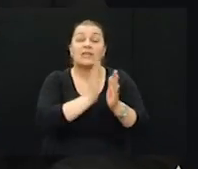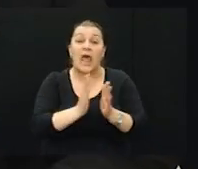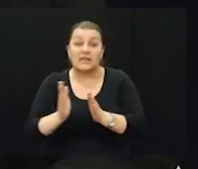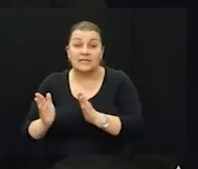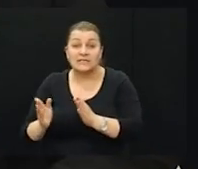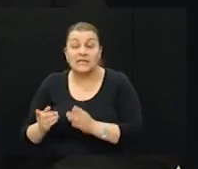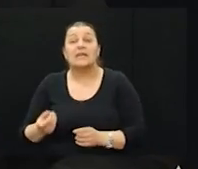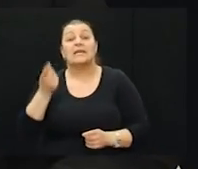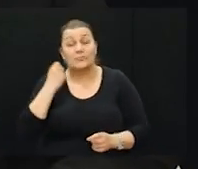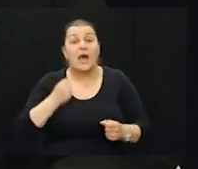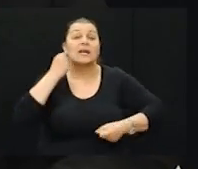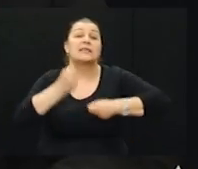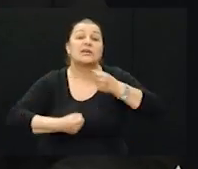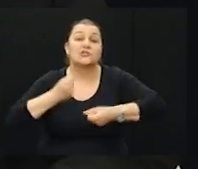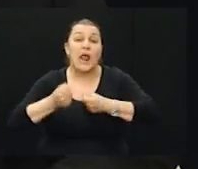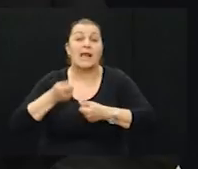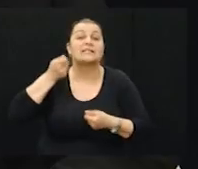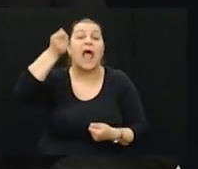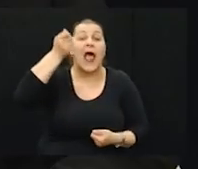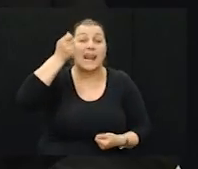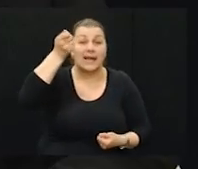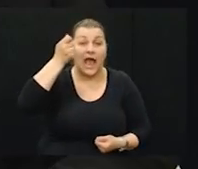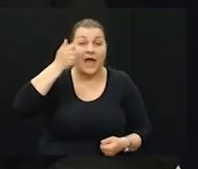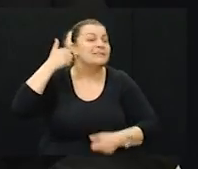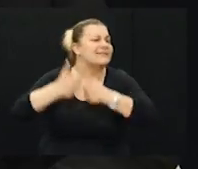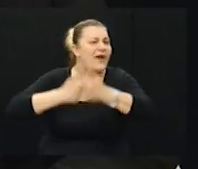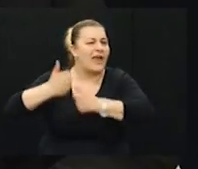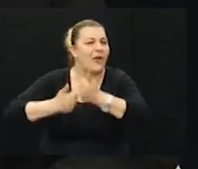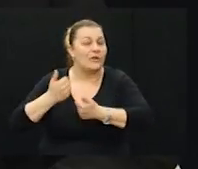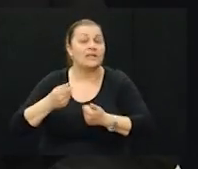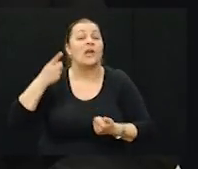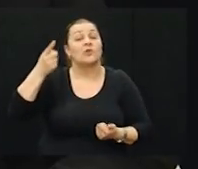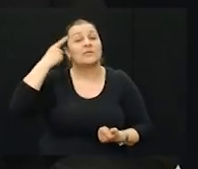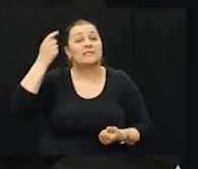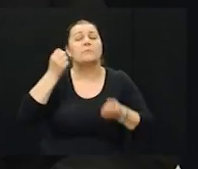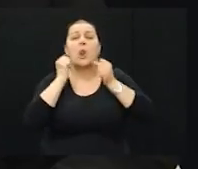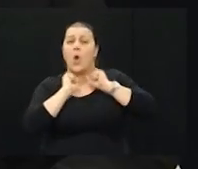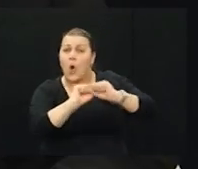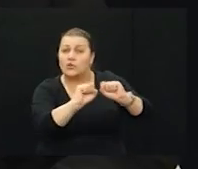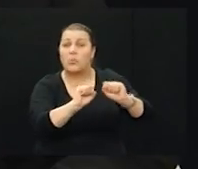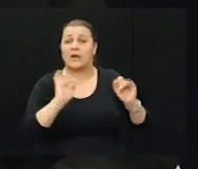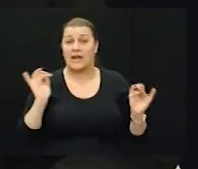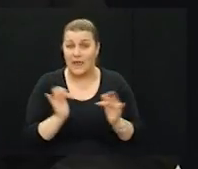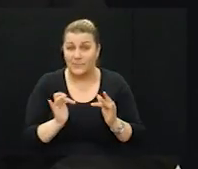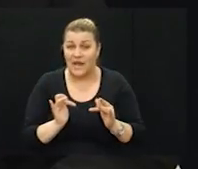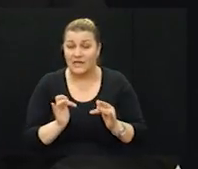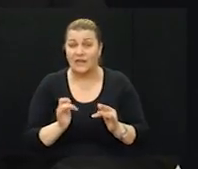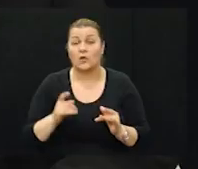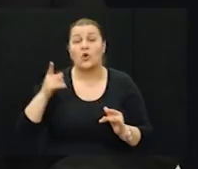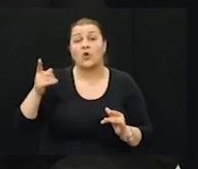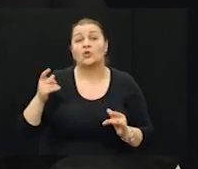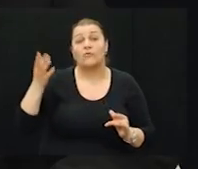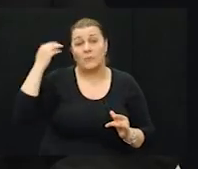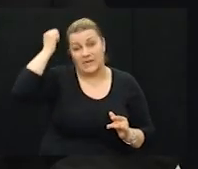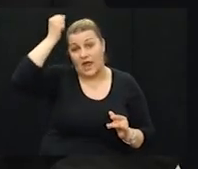tradici se ipak trčala sinjska alka, simbol otpora neprijatelju, onda turskom,